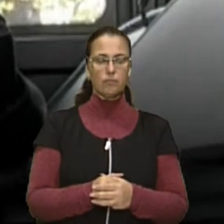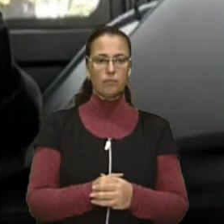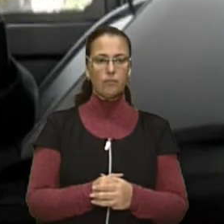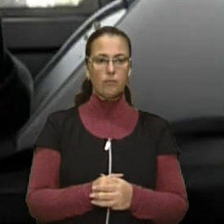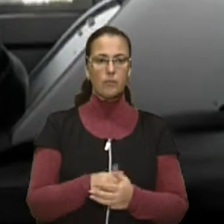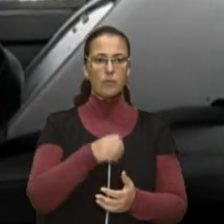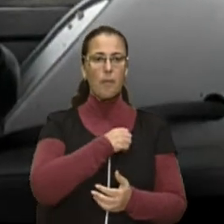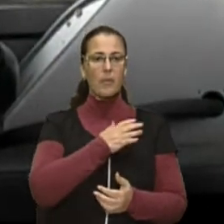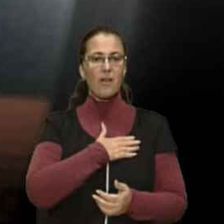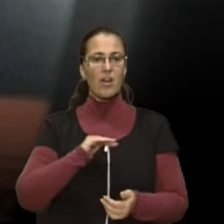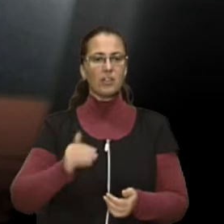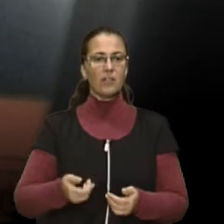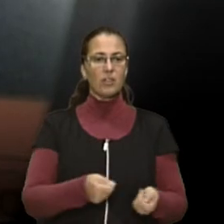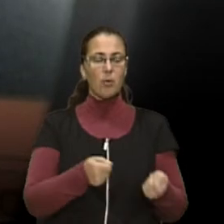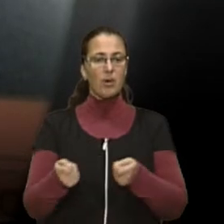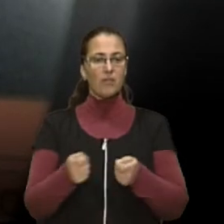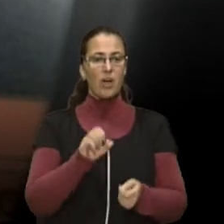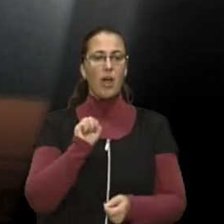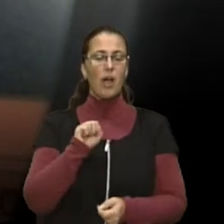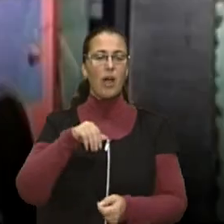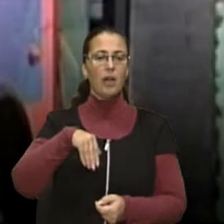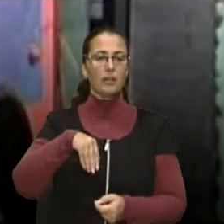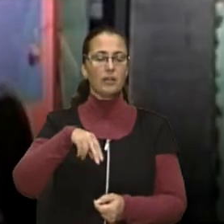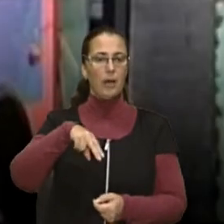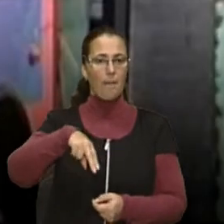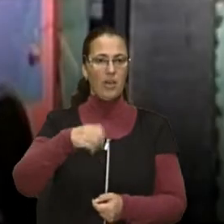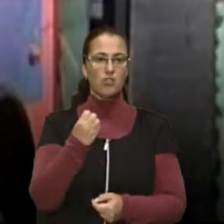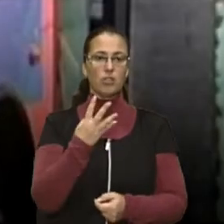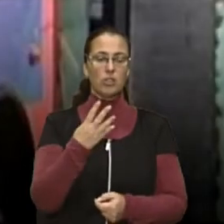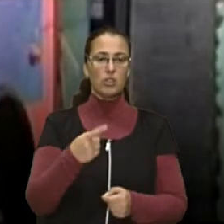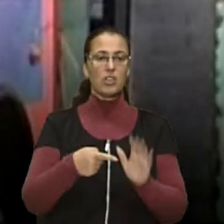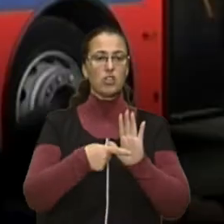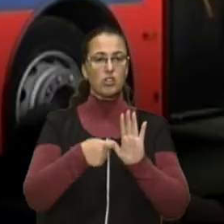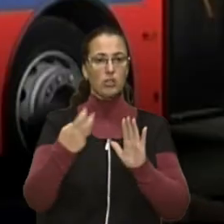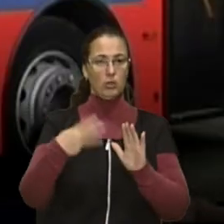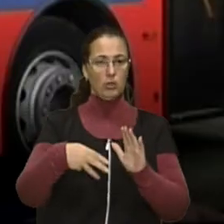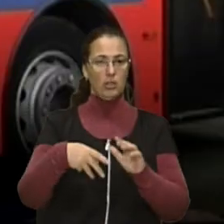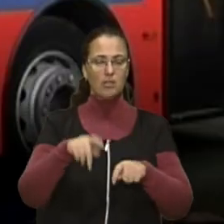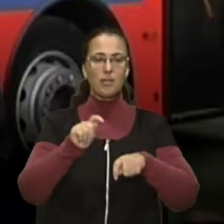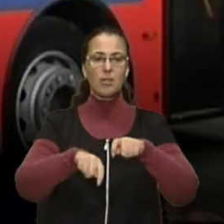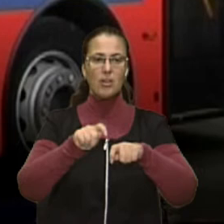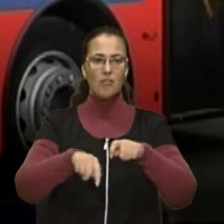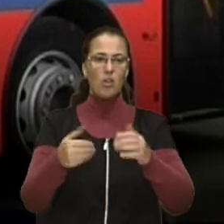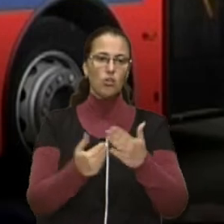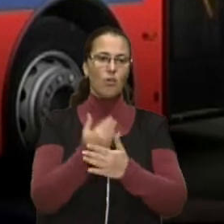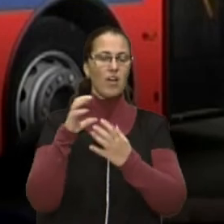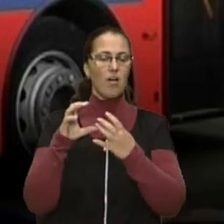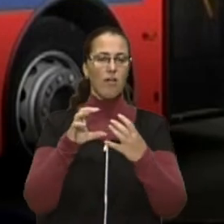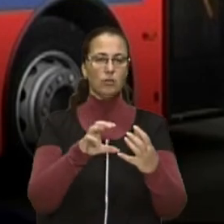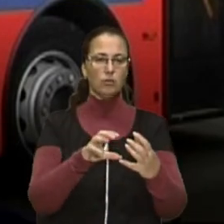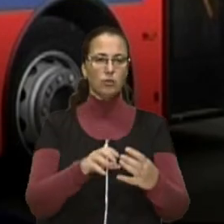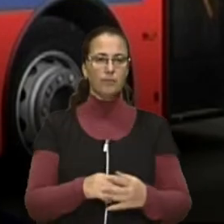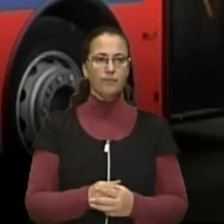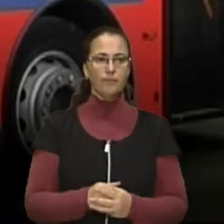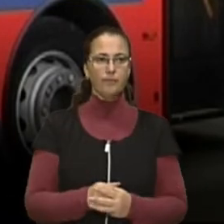Приватна фірма «Перевізник» АТП-14630 тестує новий автобус. Визначившися, чи це будуть дизельні